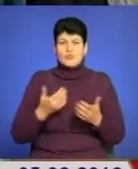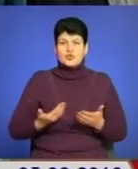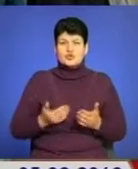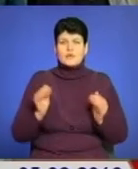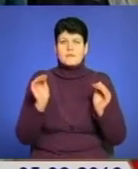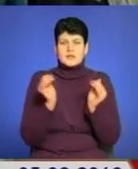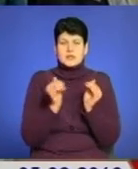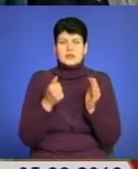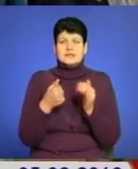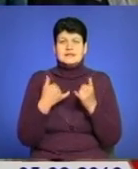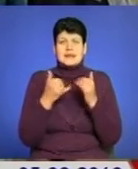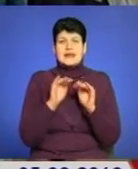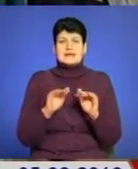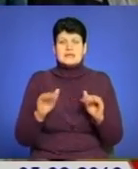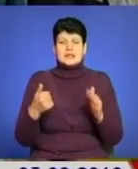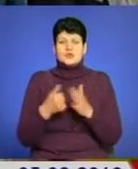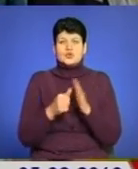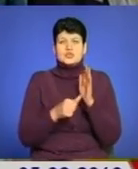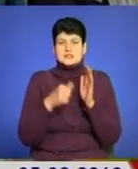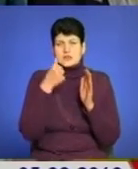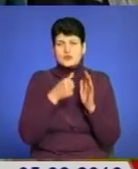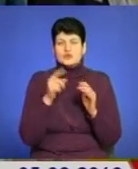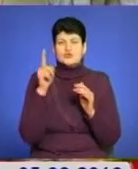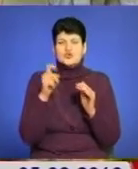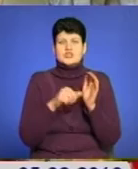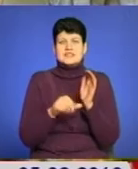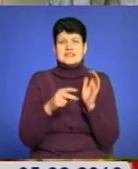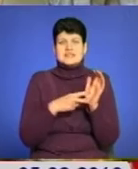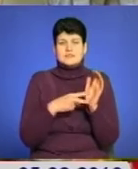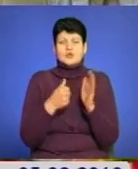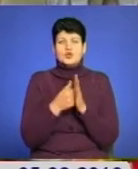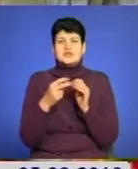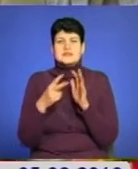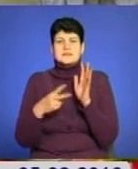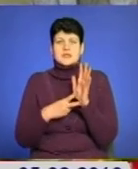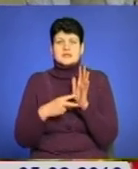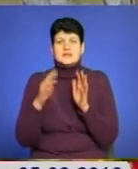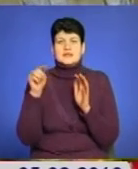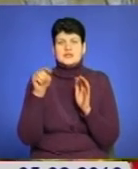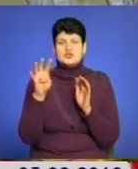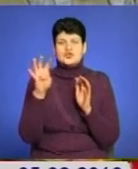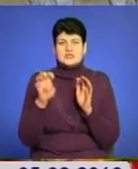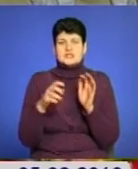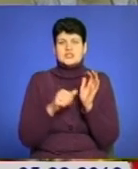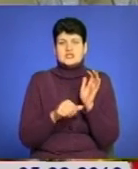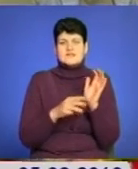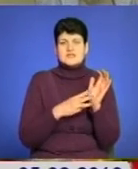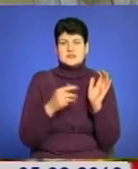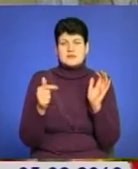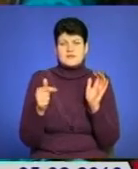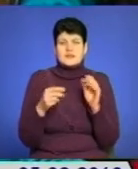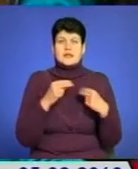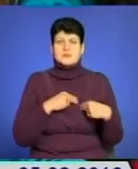мінімум для дітей до 6 років тепер становить 1167 гривень, для дітей до 17 років – 1468 гривень, для